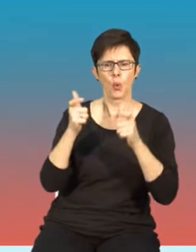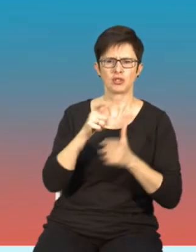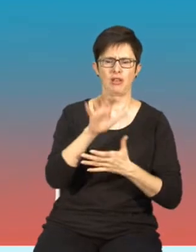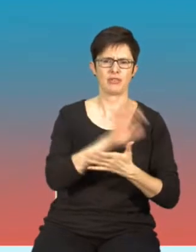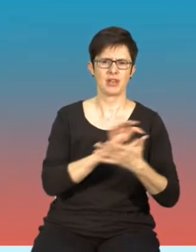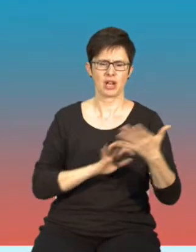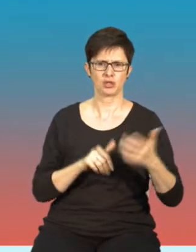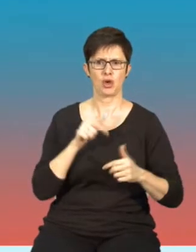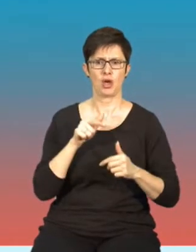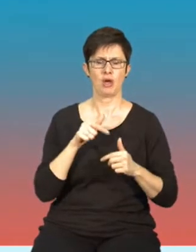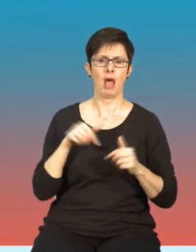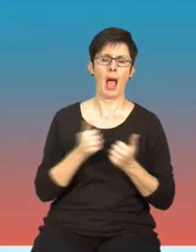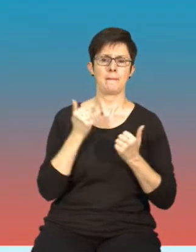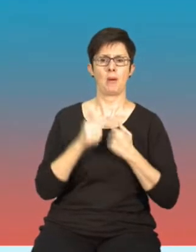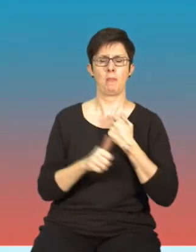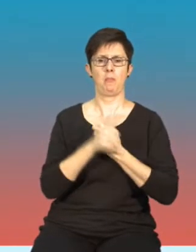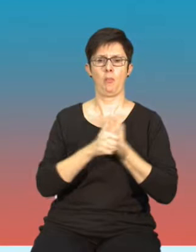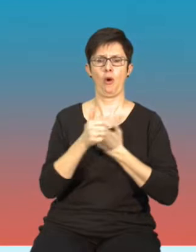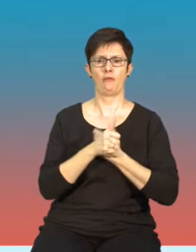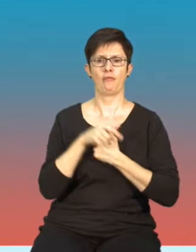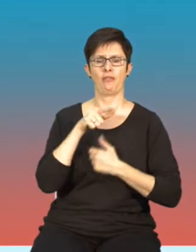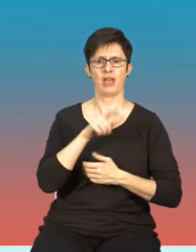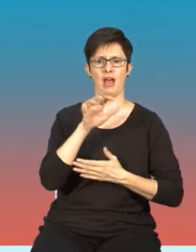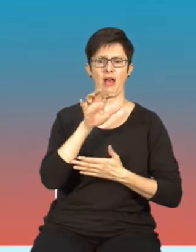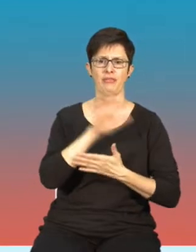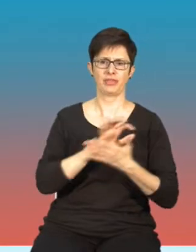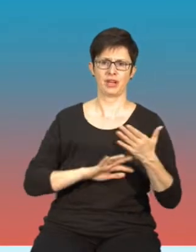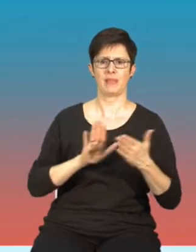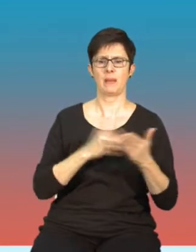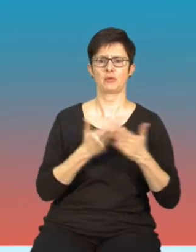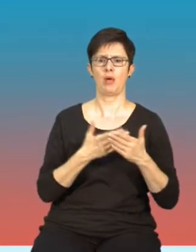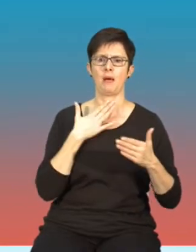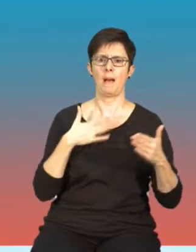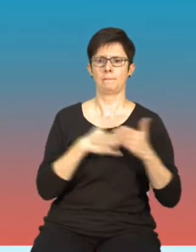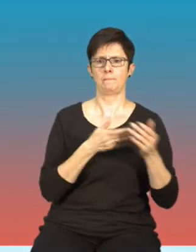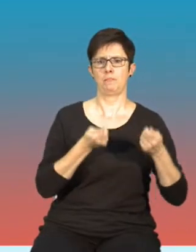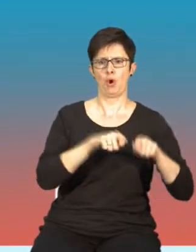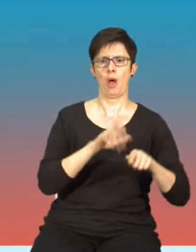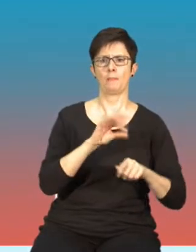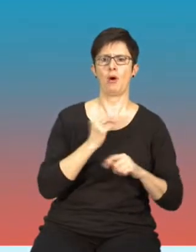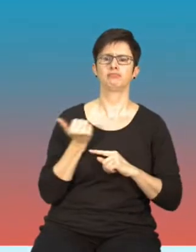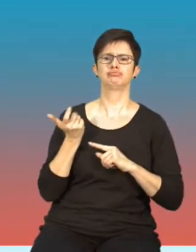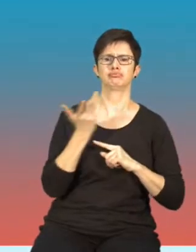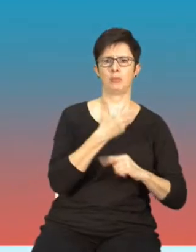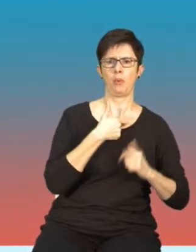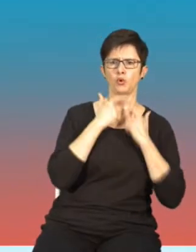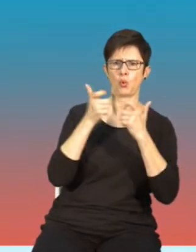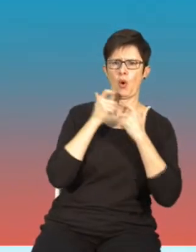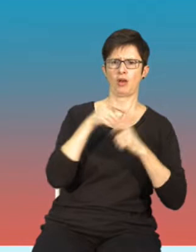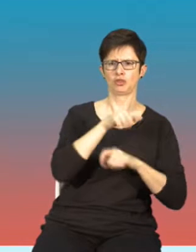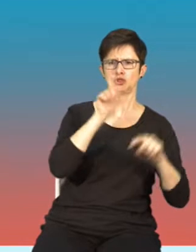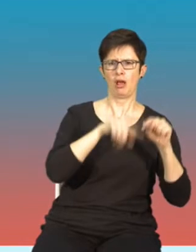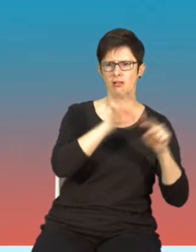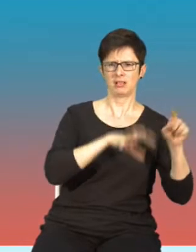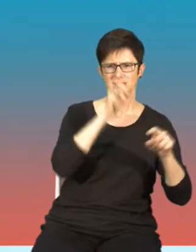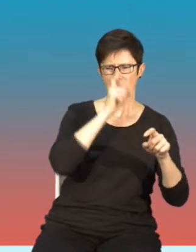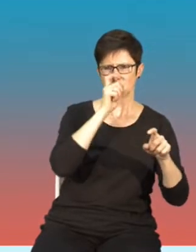spowodować, że zostanie to przykładowo zablokowane z uwagi na ilość zgłoszeń. Facebook wielokrotnie zaprzeczał,